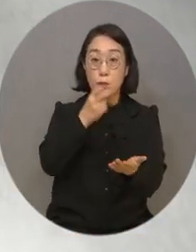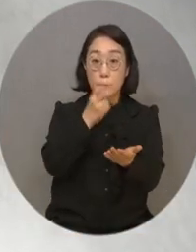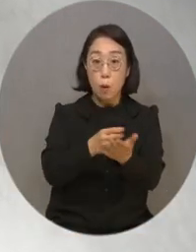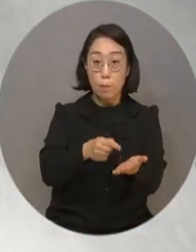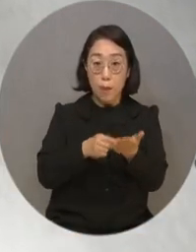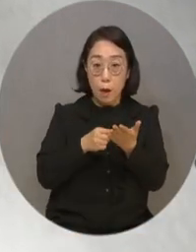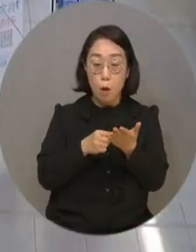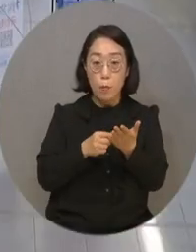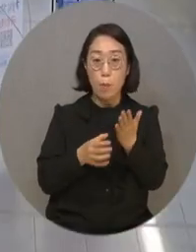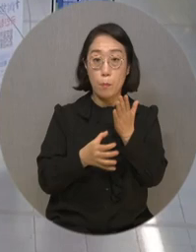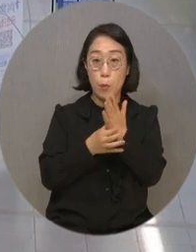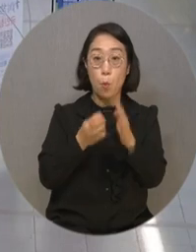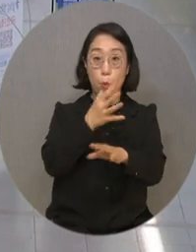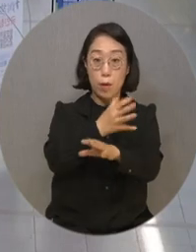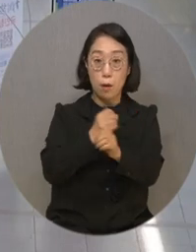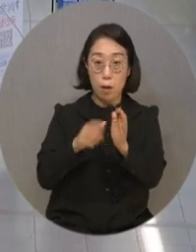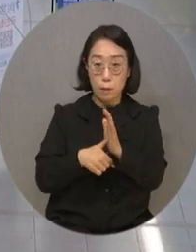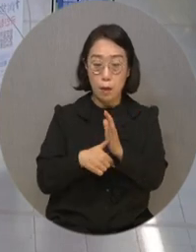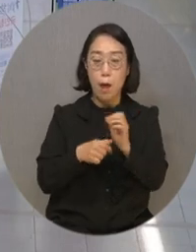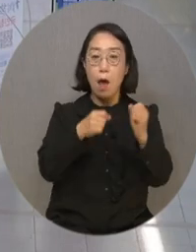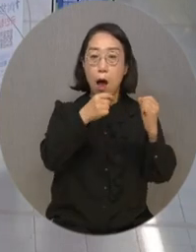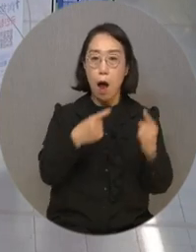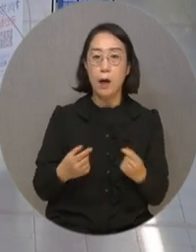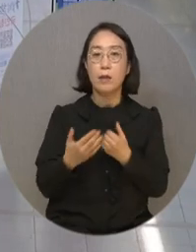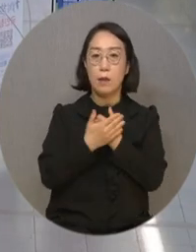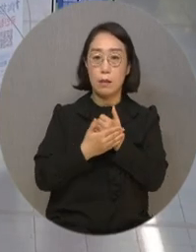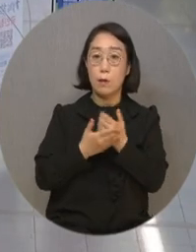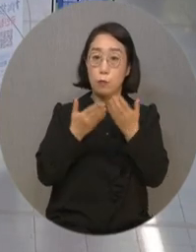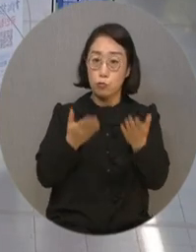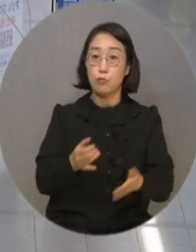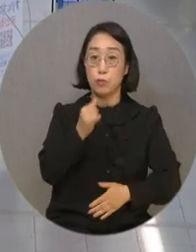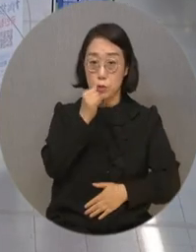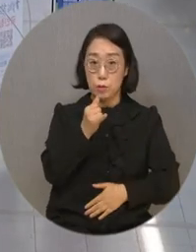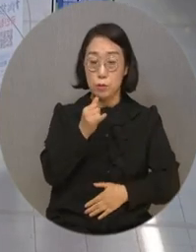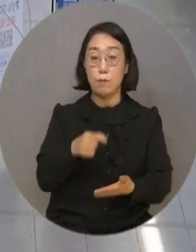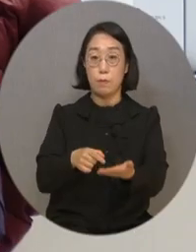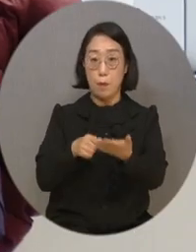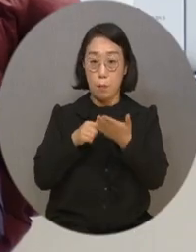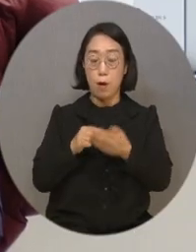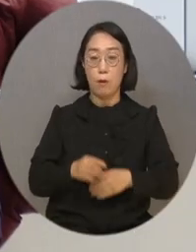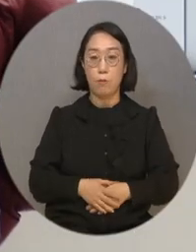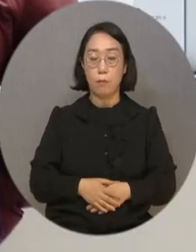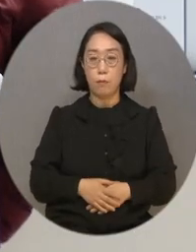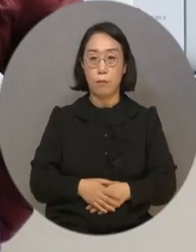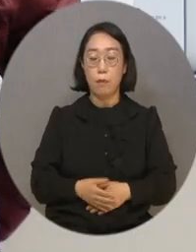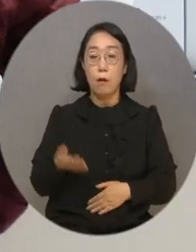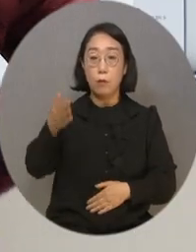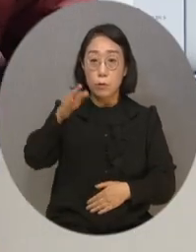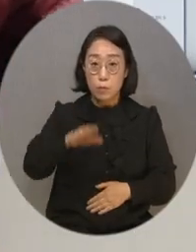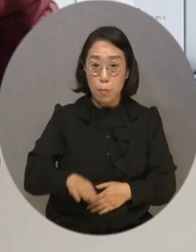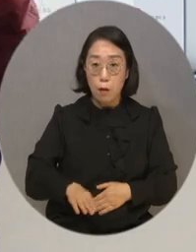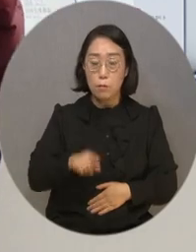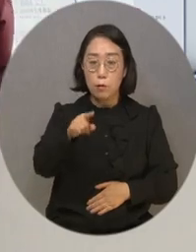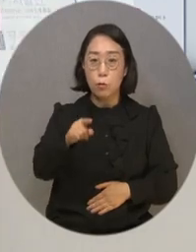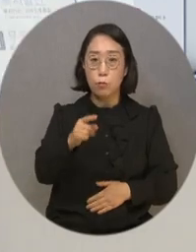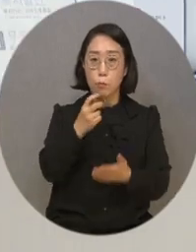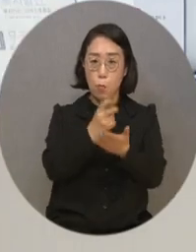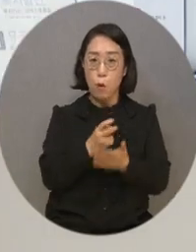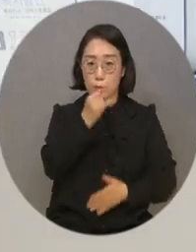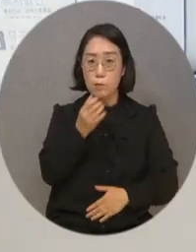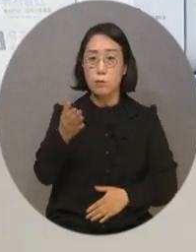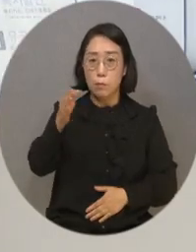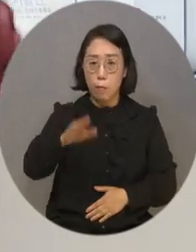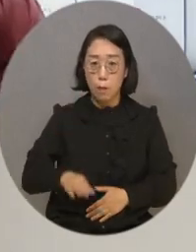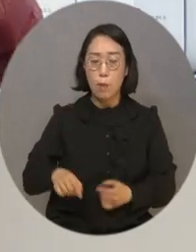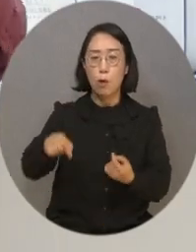기차표 예매 시 일정 비율을 할인된 가격으로 예매할 수 있도록 하고 있습니다. 하지만 이 같은 제도가 있음에도